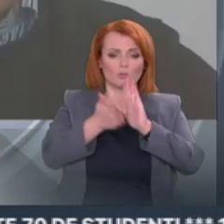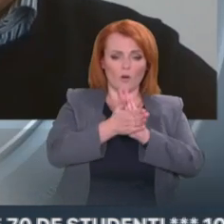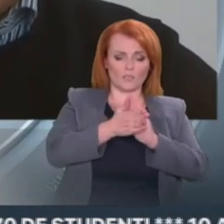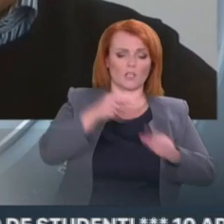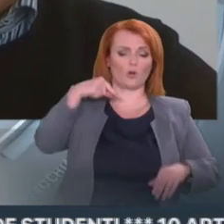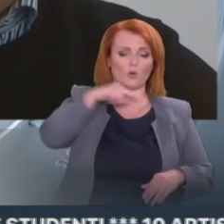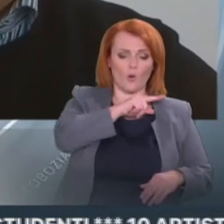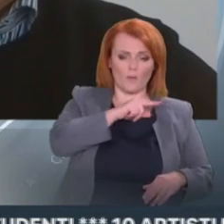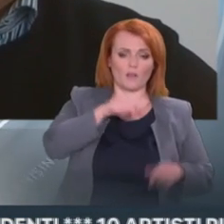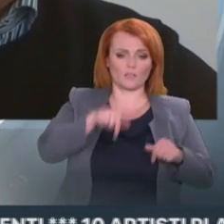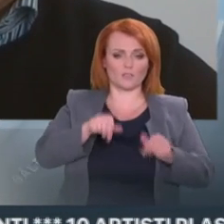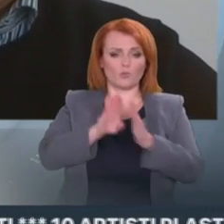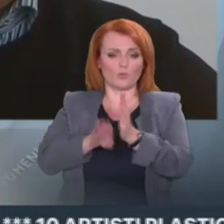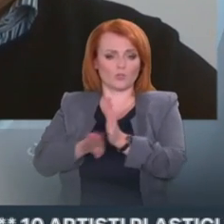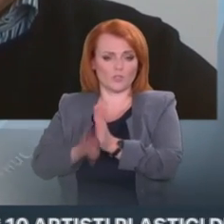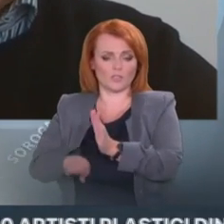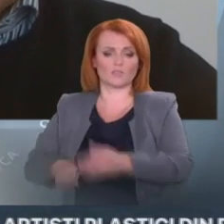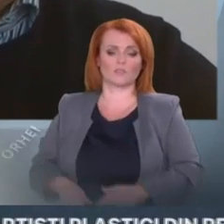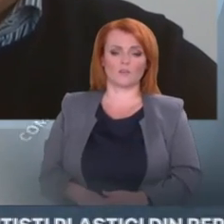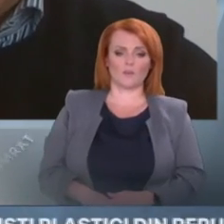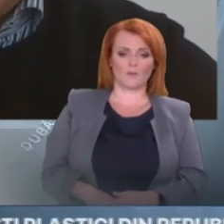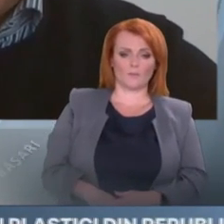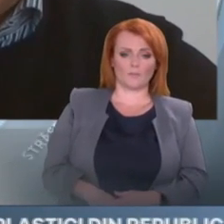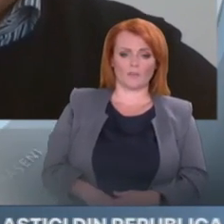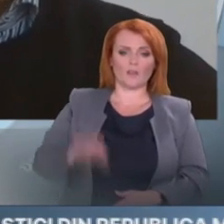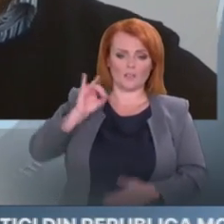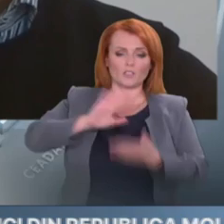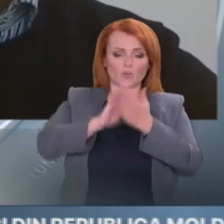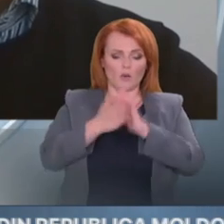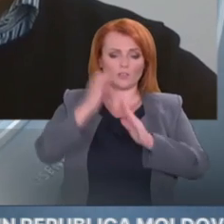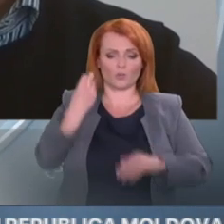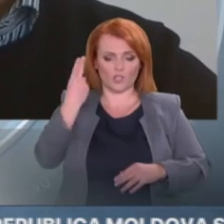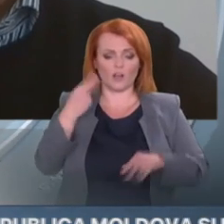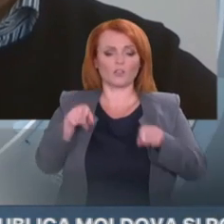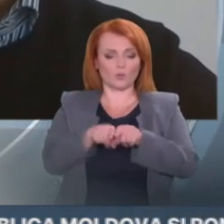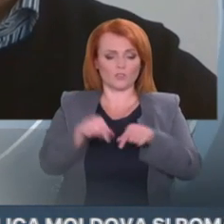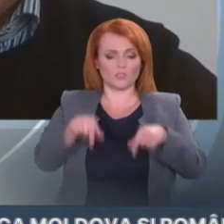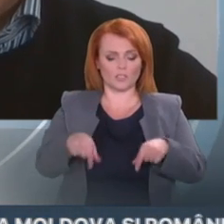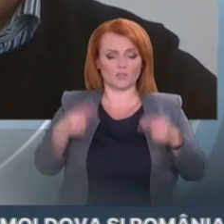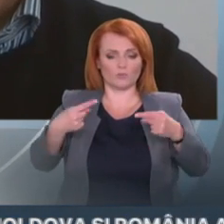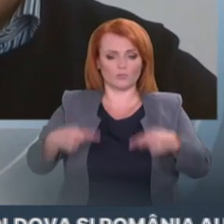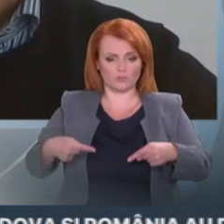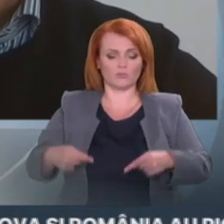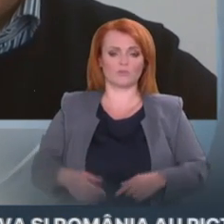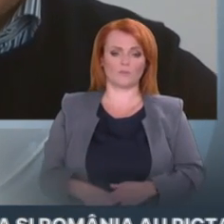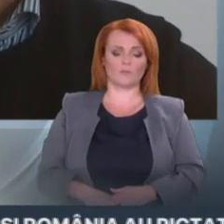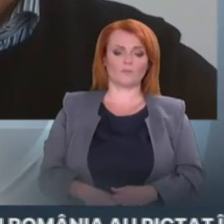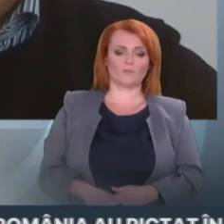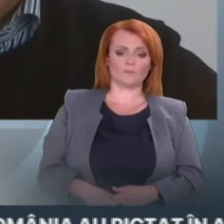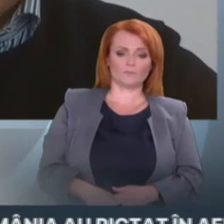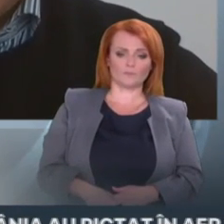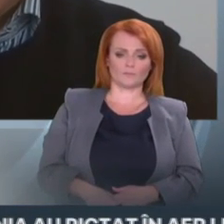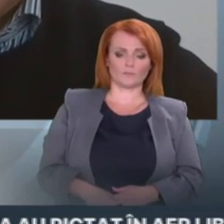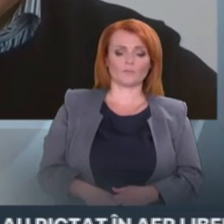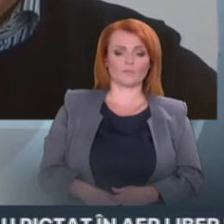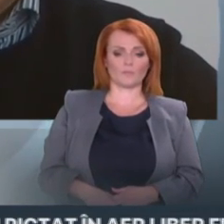Sunt situația socială la fel. Deci, capacitatea gospodărilor populației să achite consumul de gaze naturale și consumul de